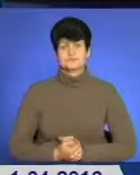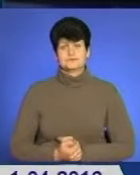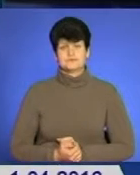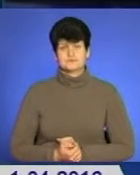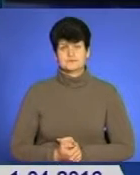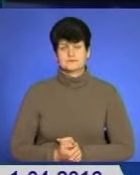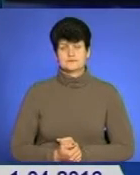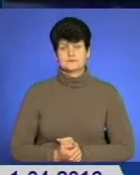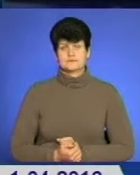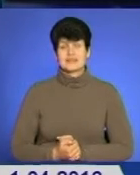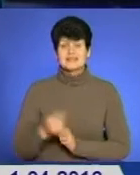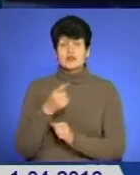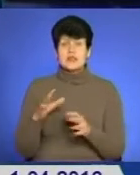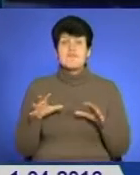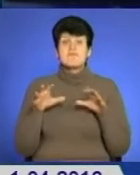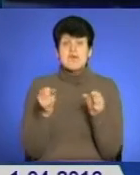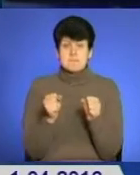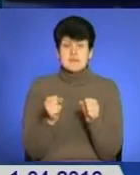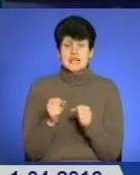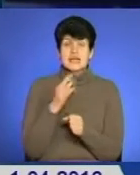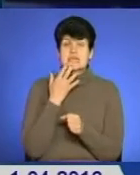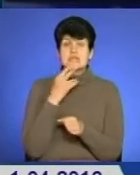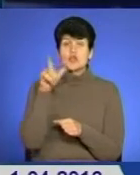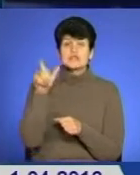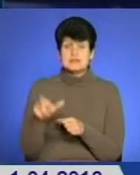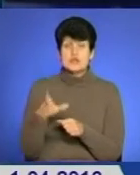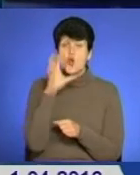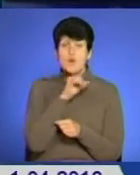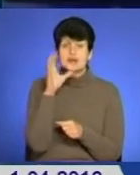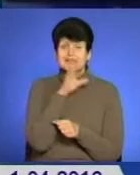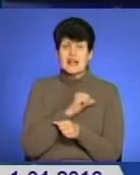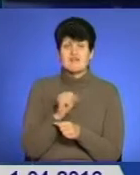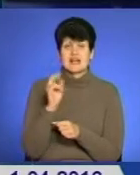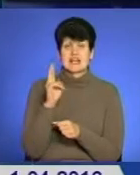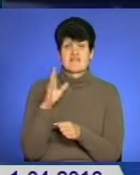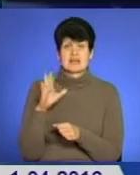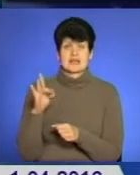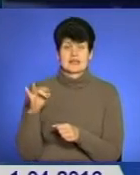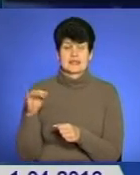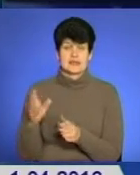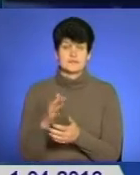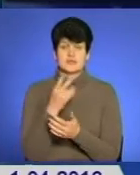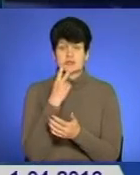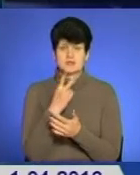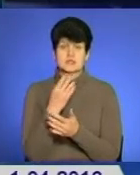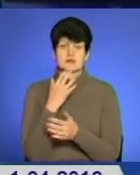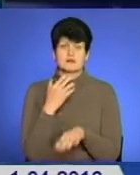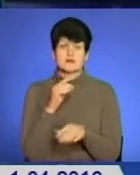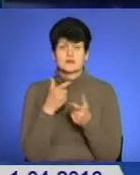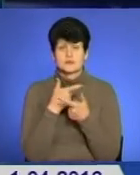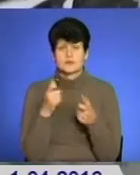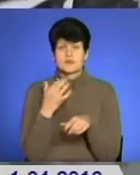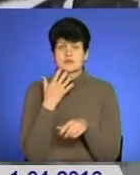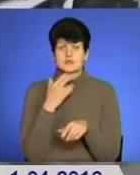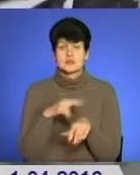Тернополяни піймали іноземця, який обкрадав квартири. Відоматеріал сектору комунікації Головного управління Нацполіції України в області.